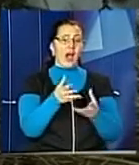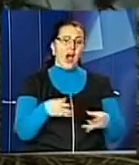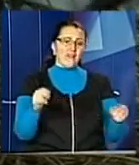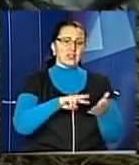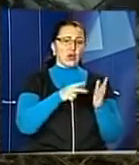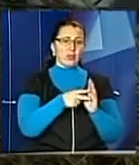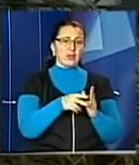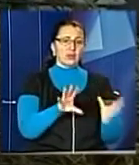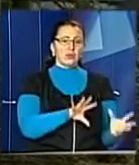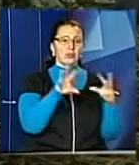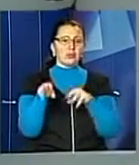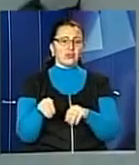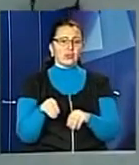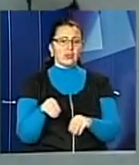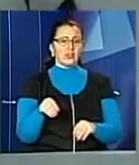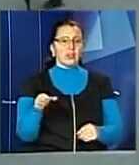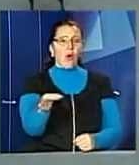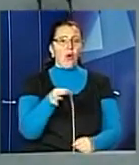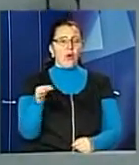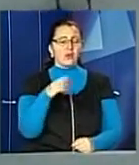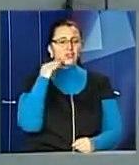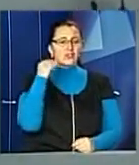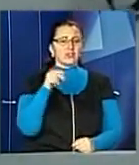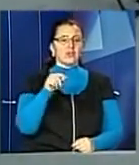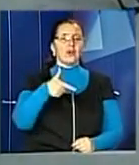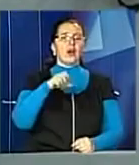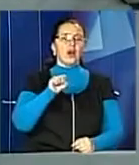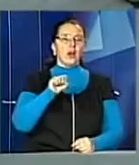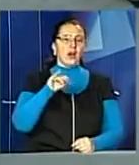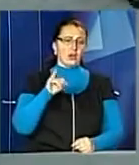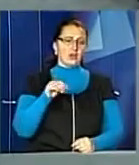поселити у водоймі Шевченківського гаю та знайти йому пару.